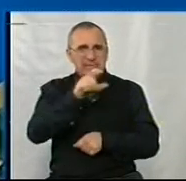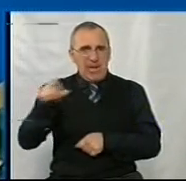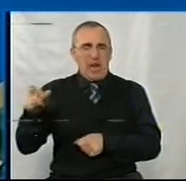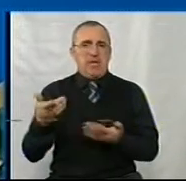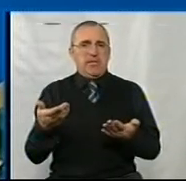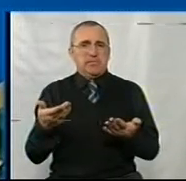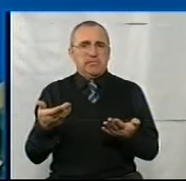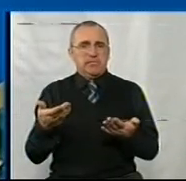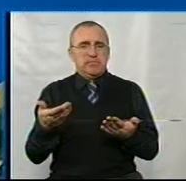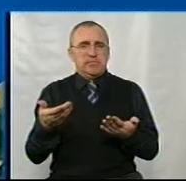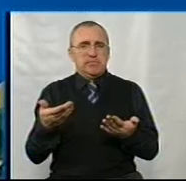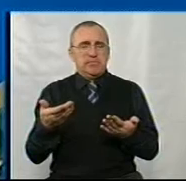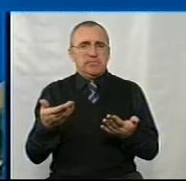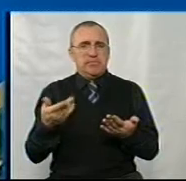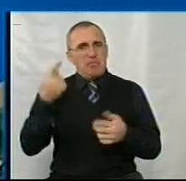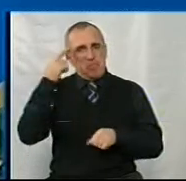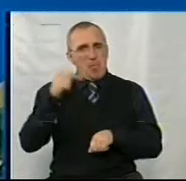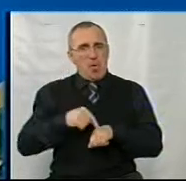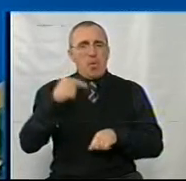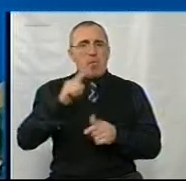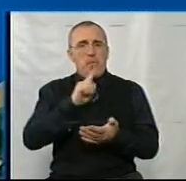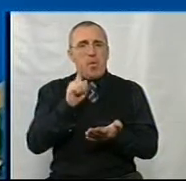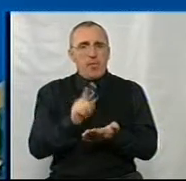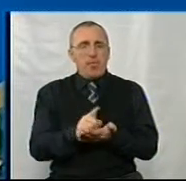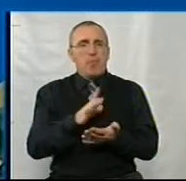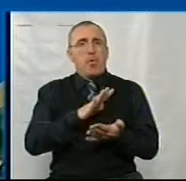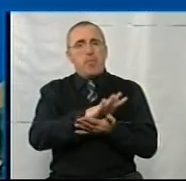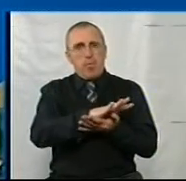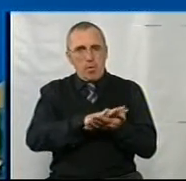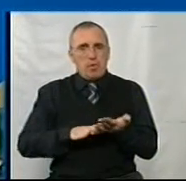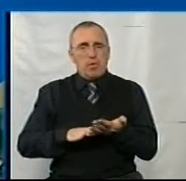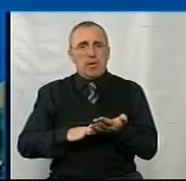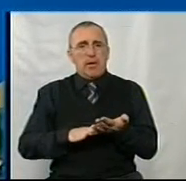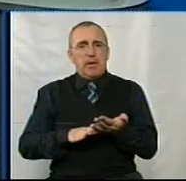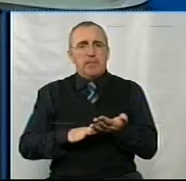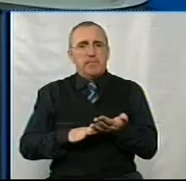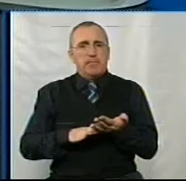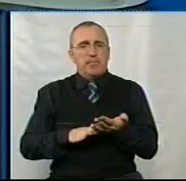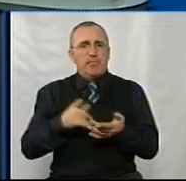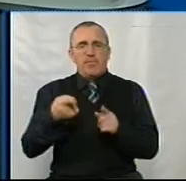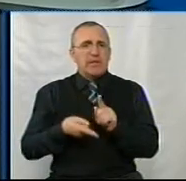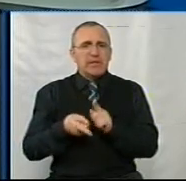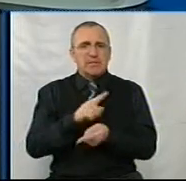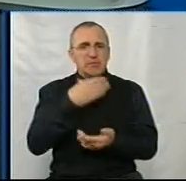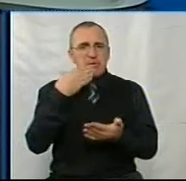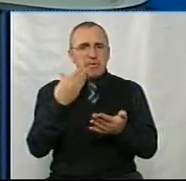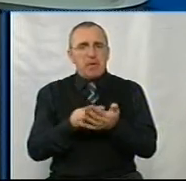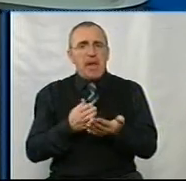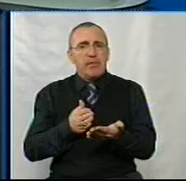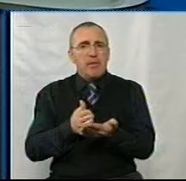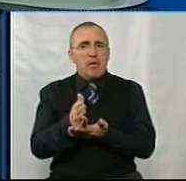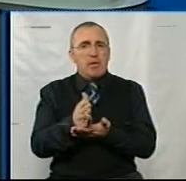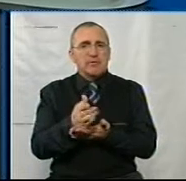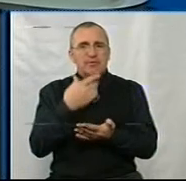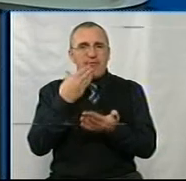навіть поранені – це все повинно продовжуватися далі. Ви не змінюєте свій напрямок,